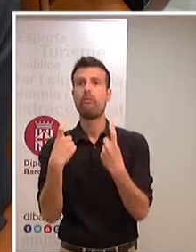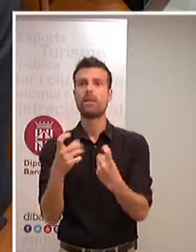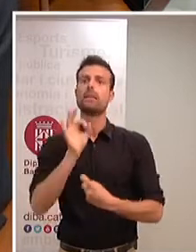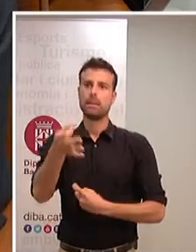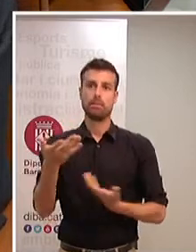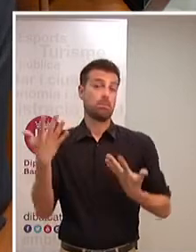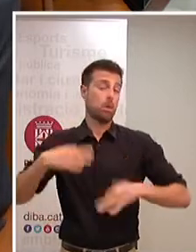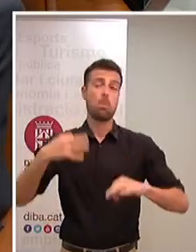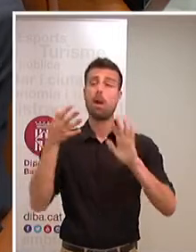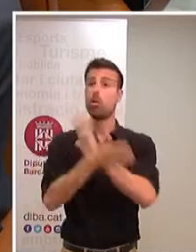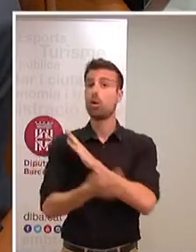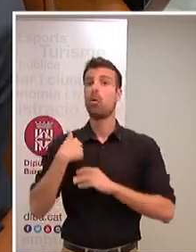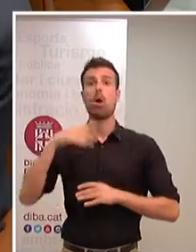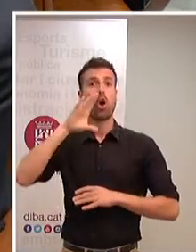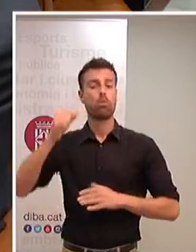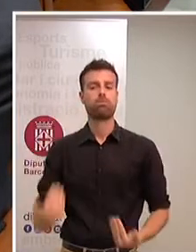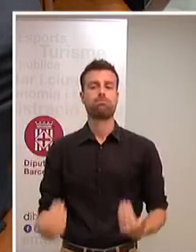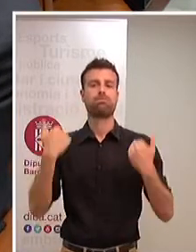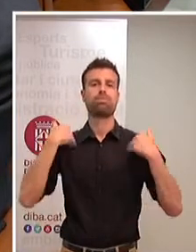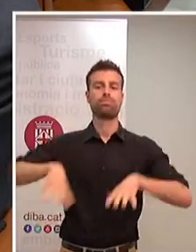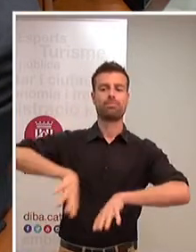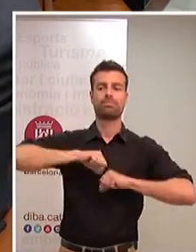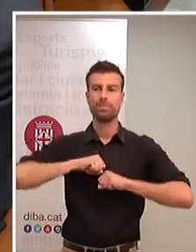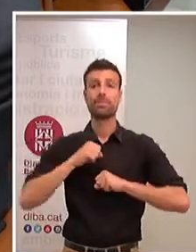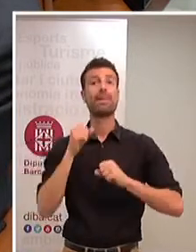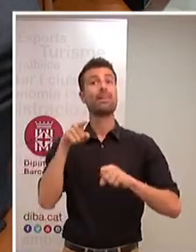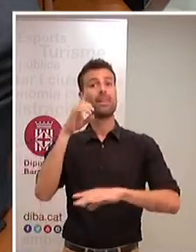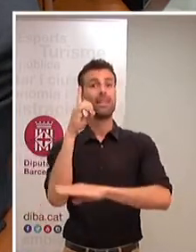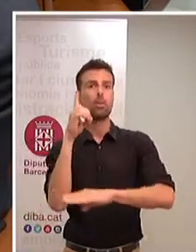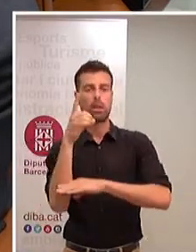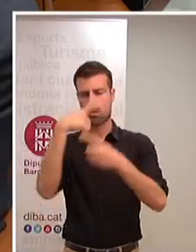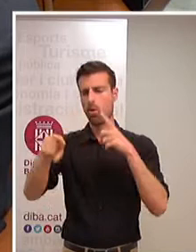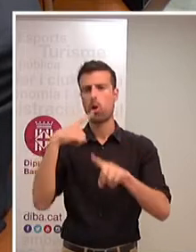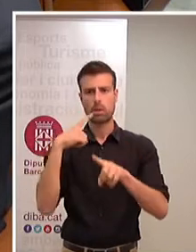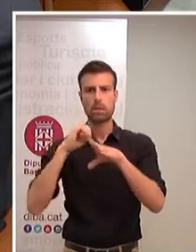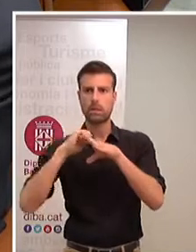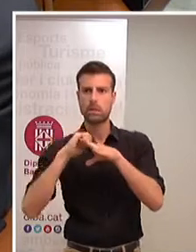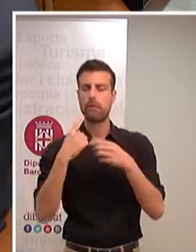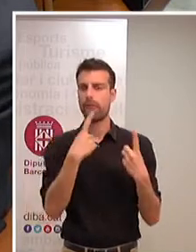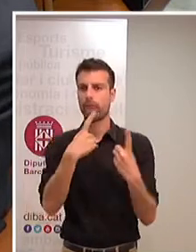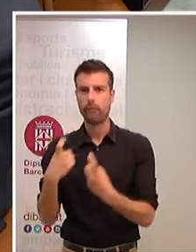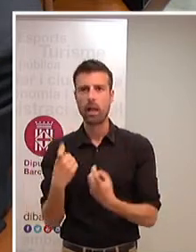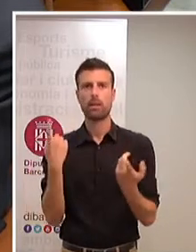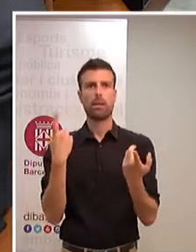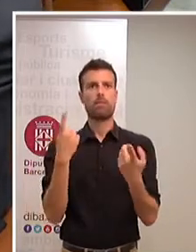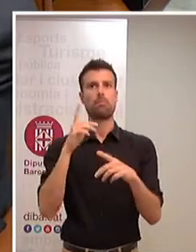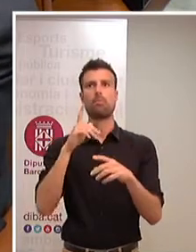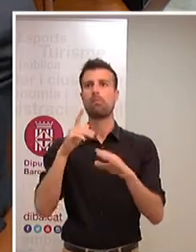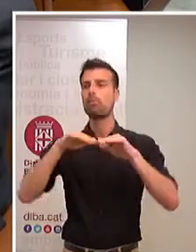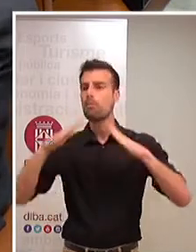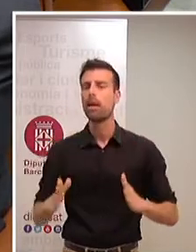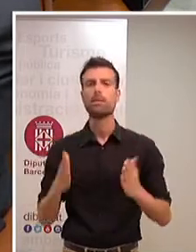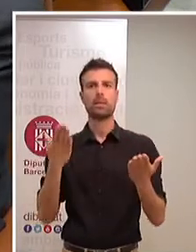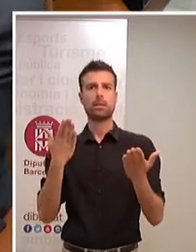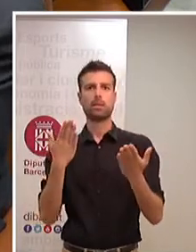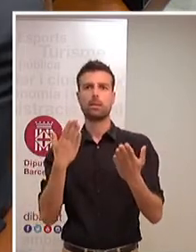governant una administració i en aquest cas la diputació hi ha aspectes que vols millorar, que vols canviar com esmeses de concertació, de com podem